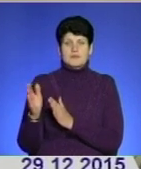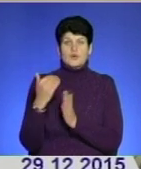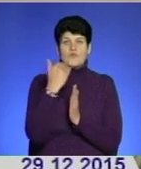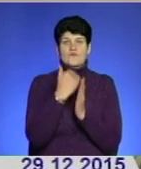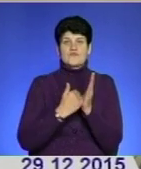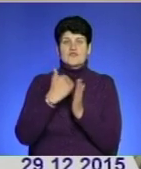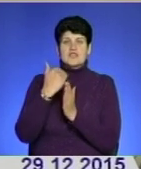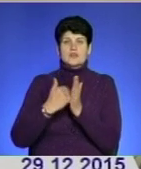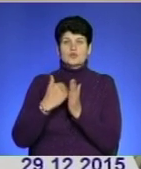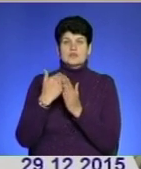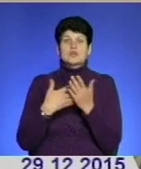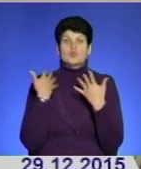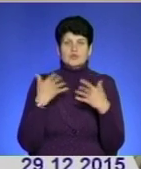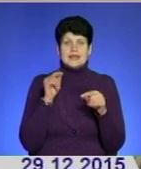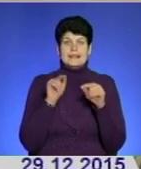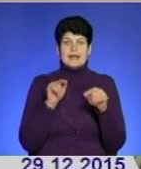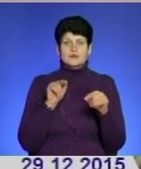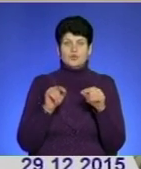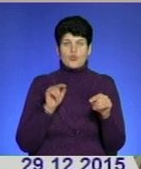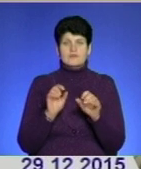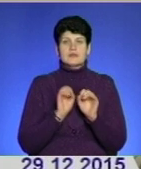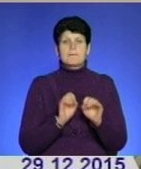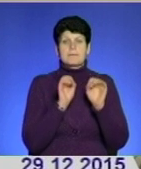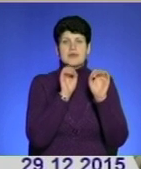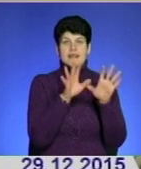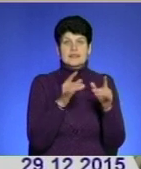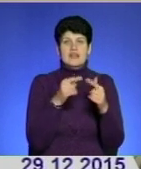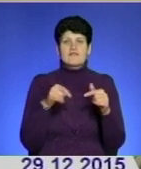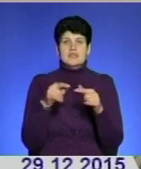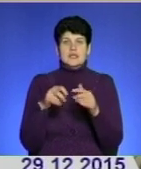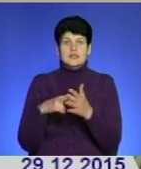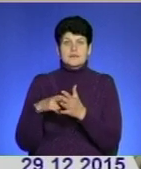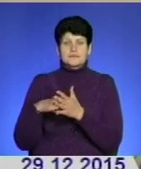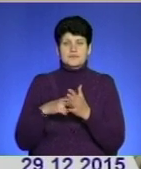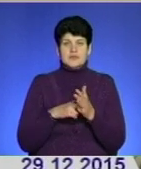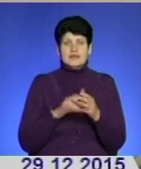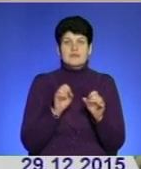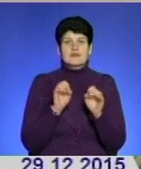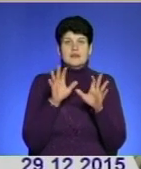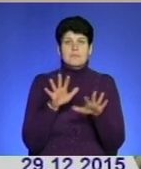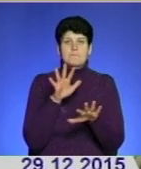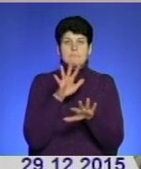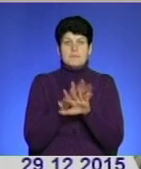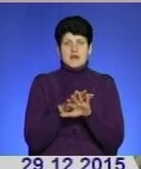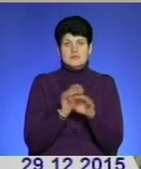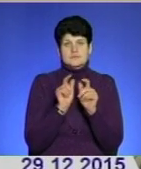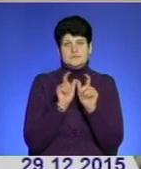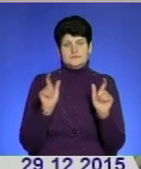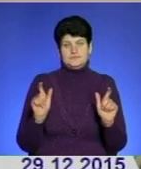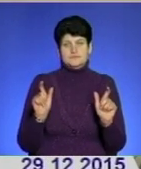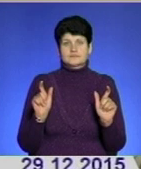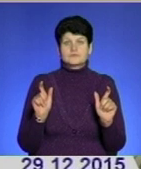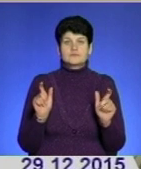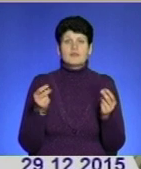пенсійним фондом вже надруковані, передані на відділення поштового зв'язку та передані банківським установам.